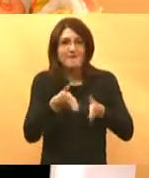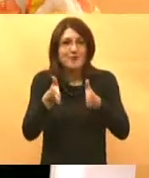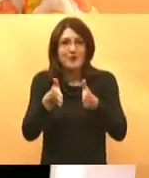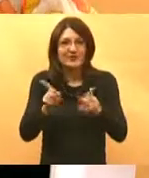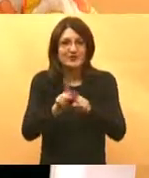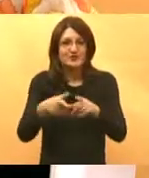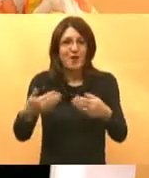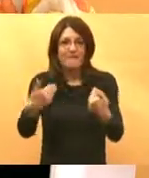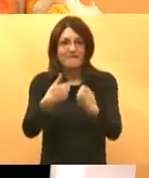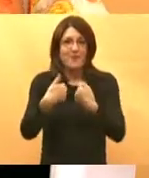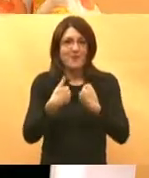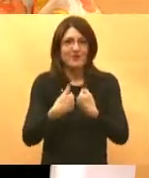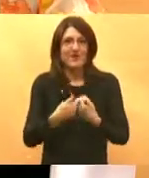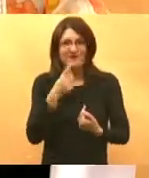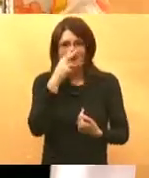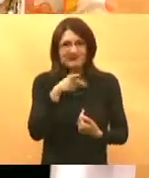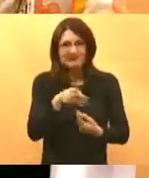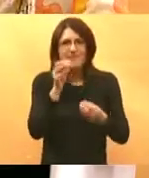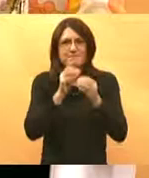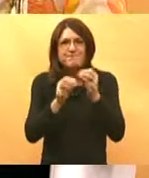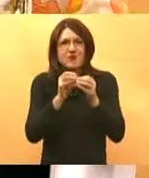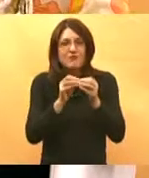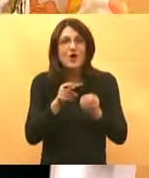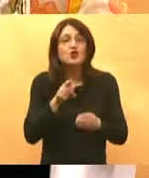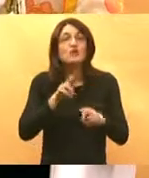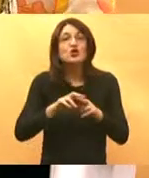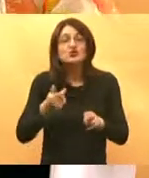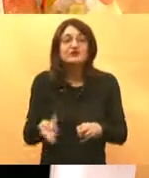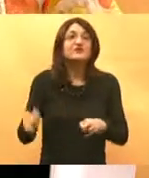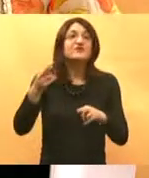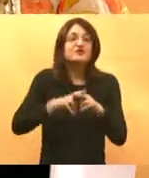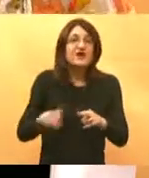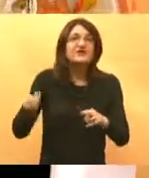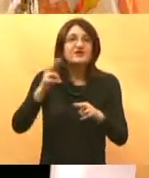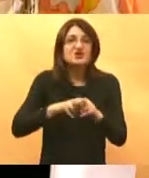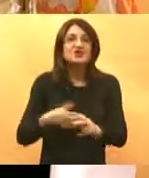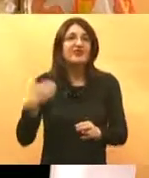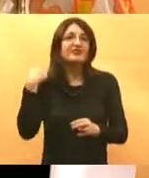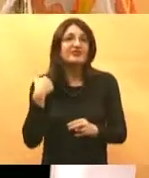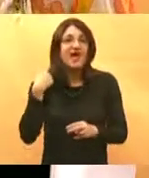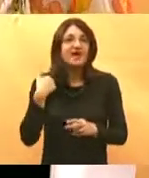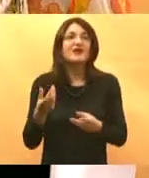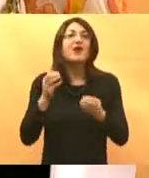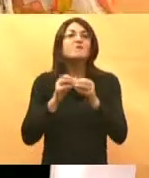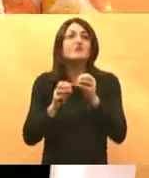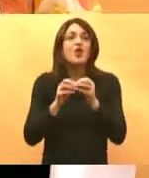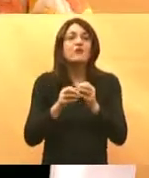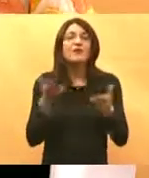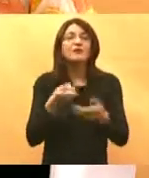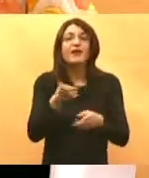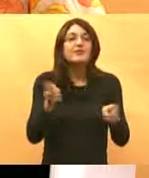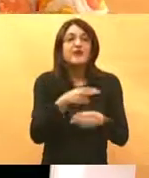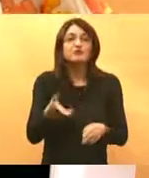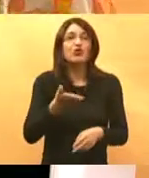ako samo vidite sebe i svoj problem, zaista samo doprinosimo većem opterećenju nečega, nekog mjesta gdje se ne može